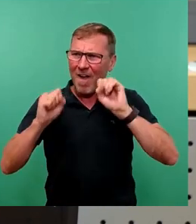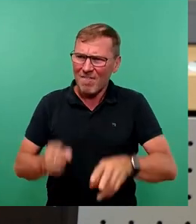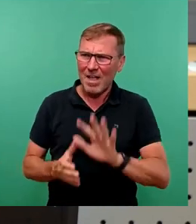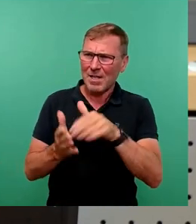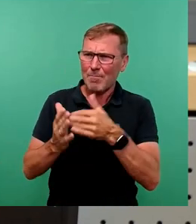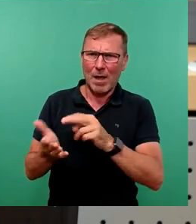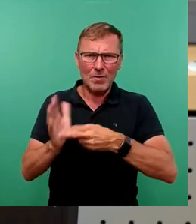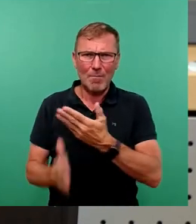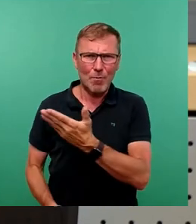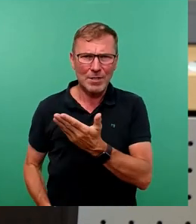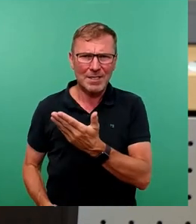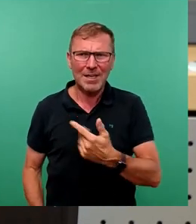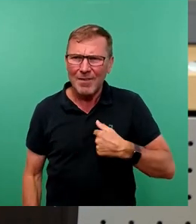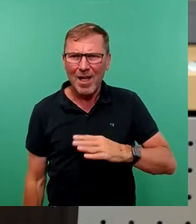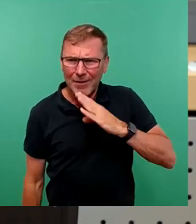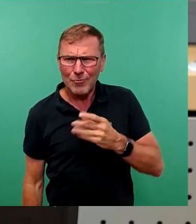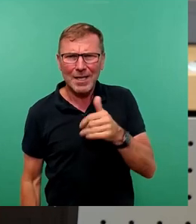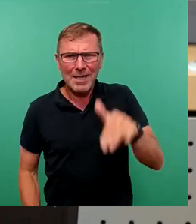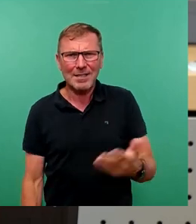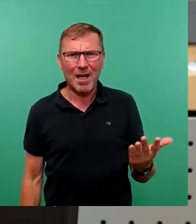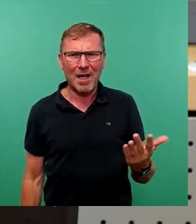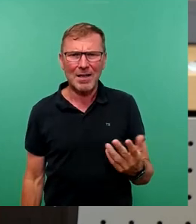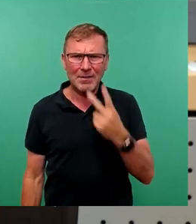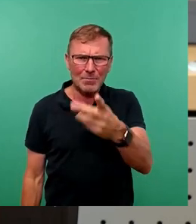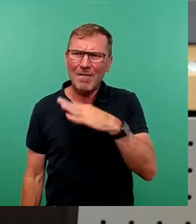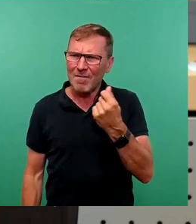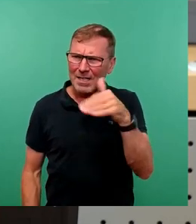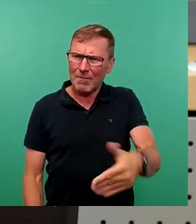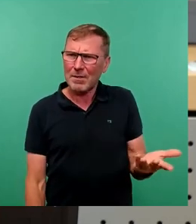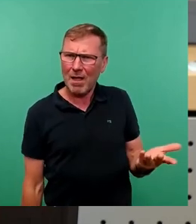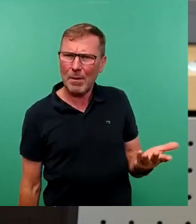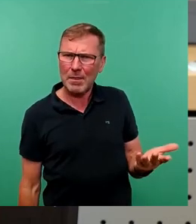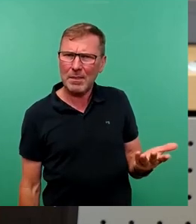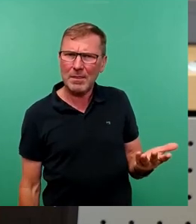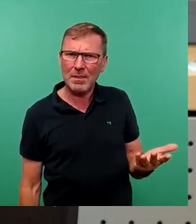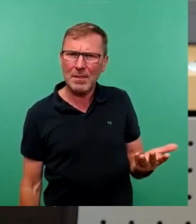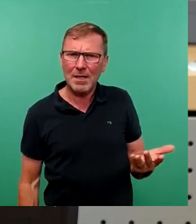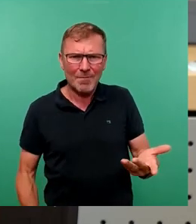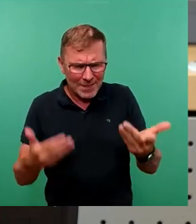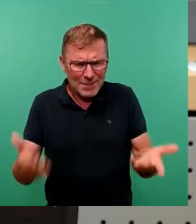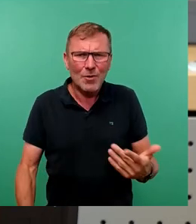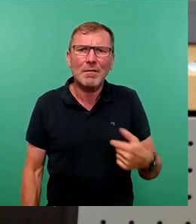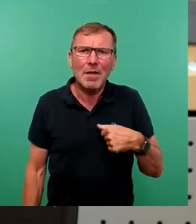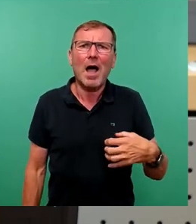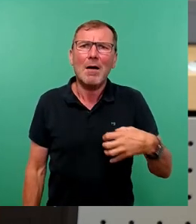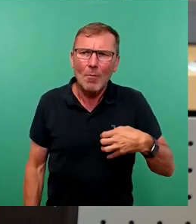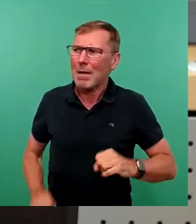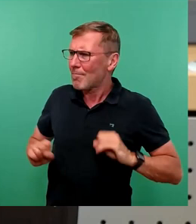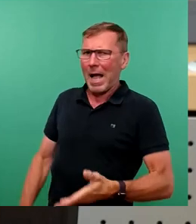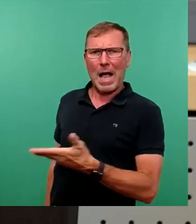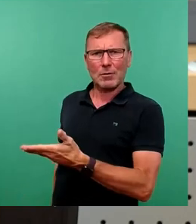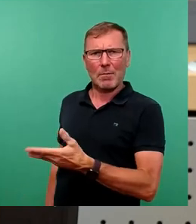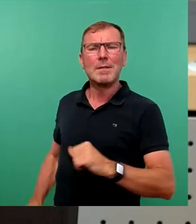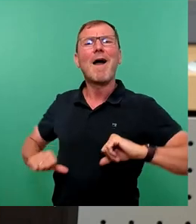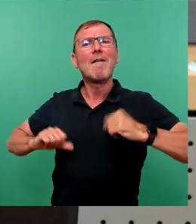Politik. Wir haben genug Geld, gucken Sie doch mal an, wie viel Geld wir haben. Das ist so, wir haben ein Problem mit den Ausgaben, freiwillige